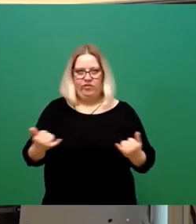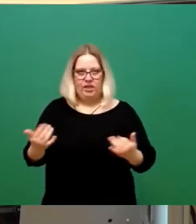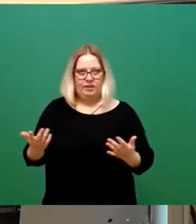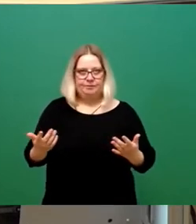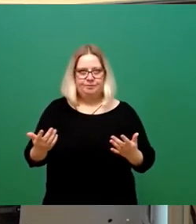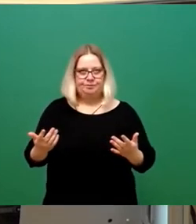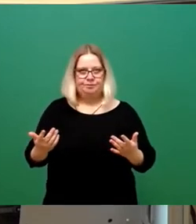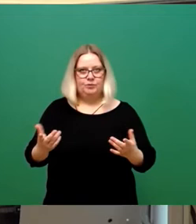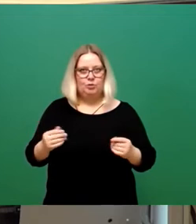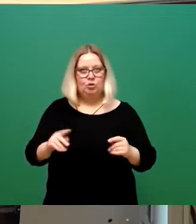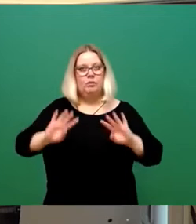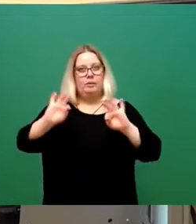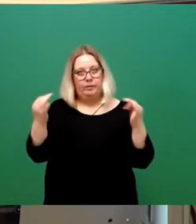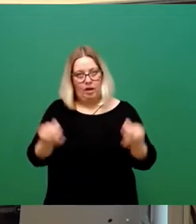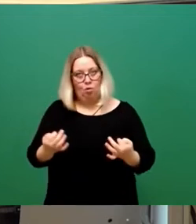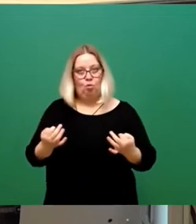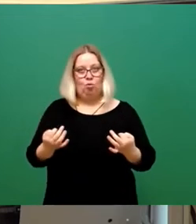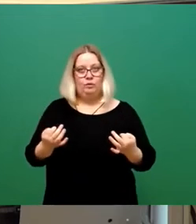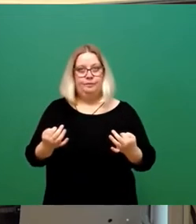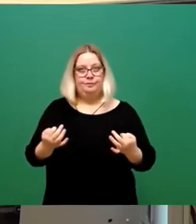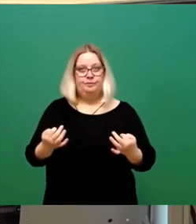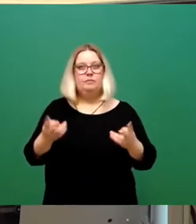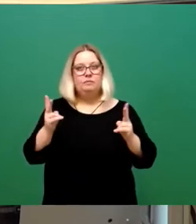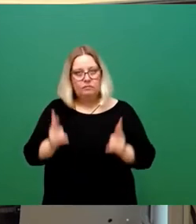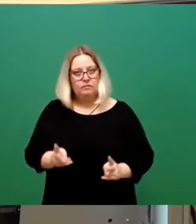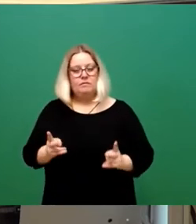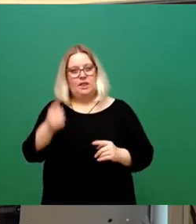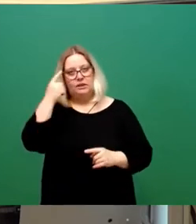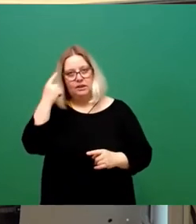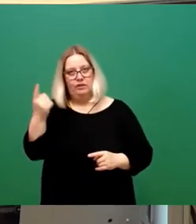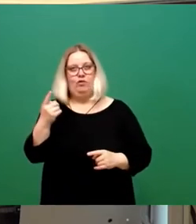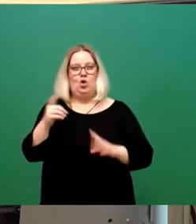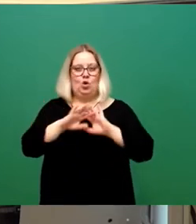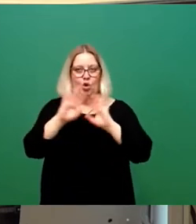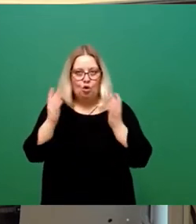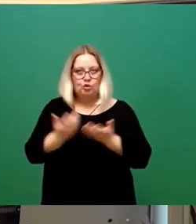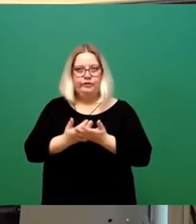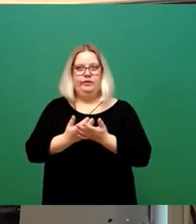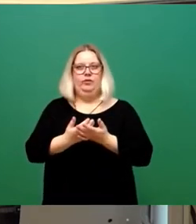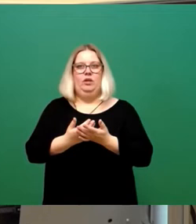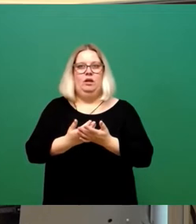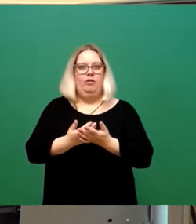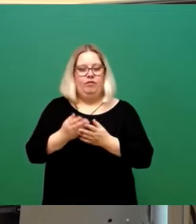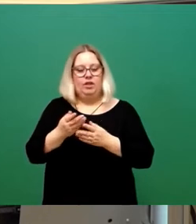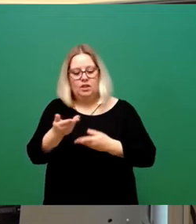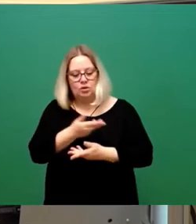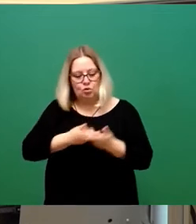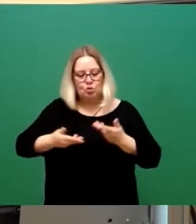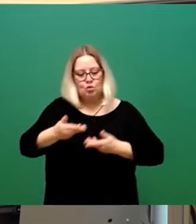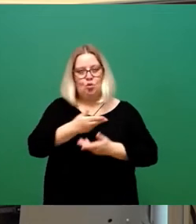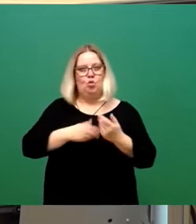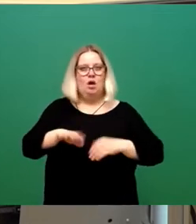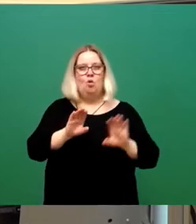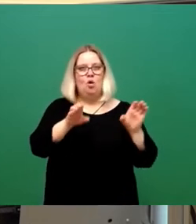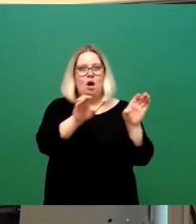Das aber braucht wie alles eine sinnvolle, eine konstruktive, eine vertrauensvolle Debatte. Das braucht die entsprechende Ausschussarbeit